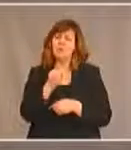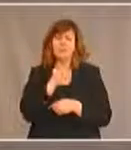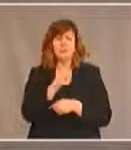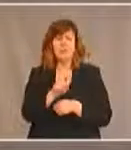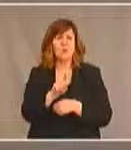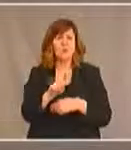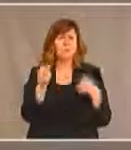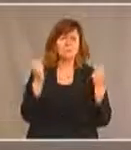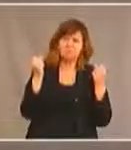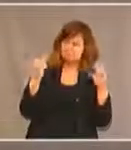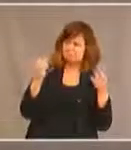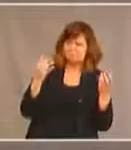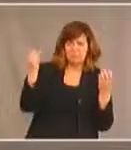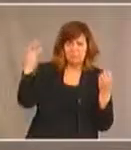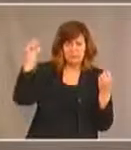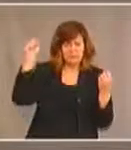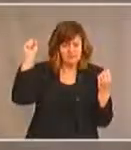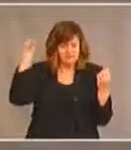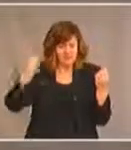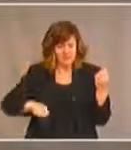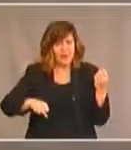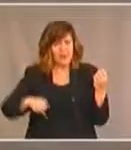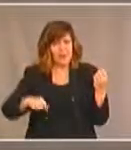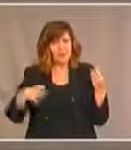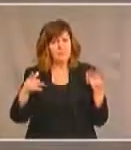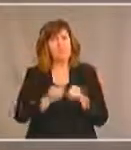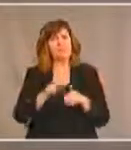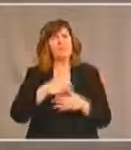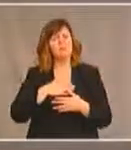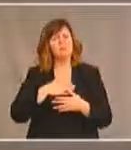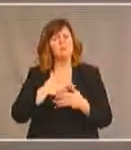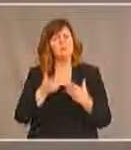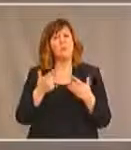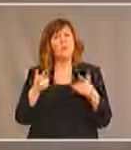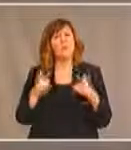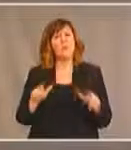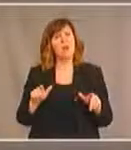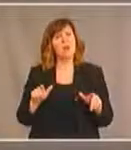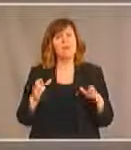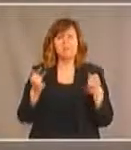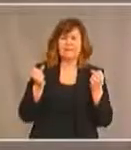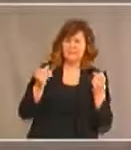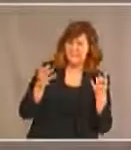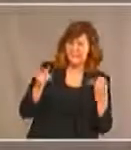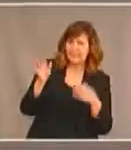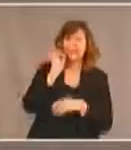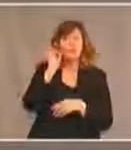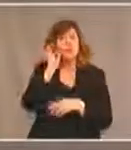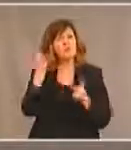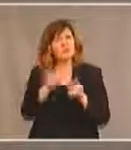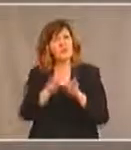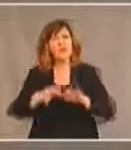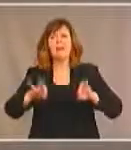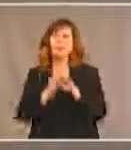parler de langue des signes aussi et de nos langues des signes autochtones aussi c